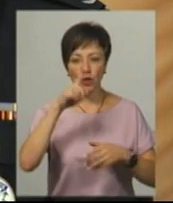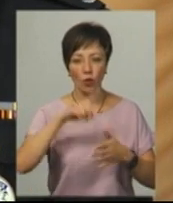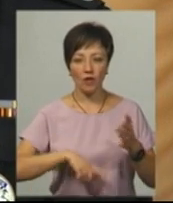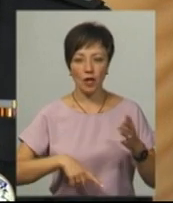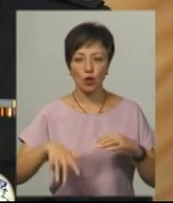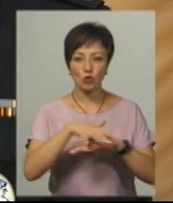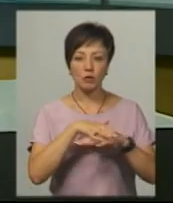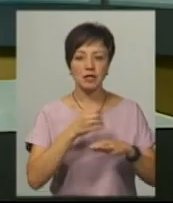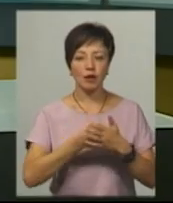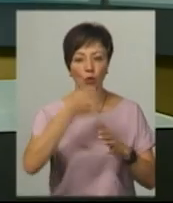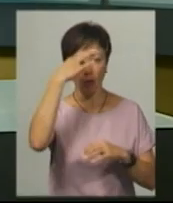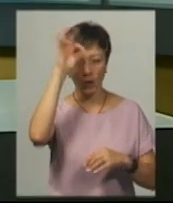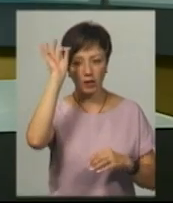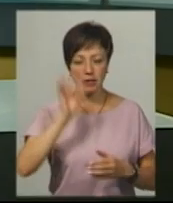поліції.